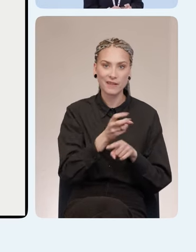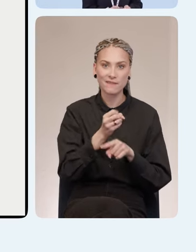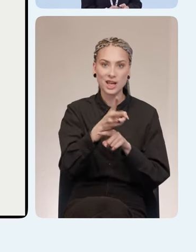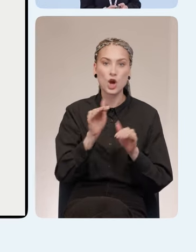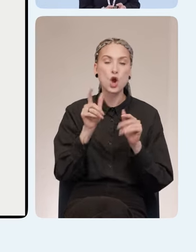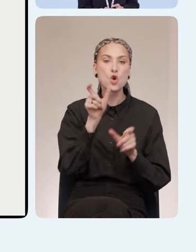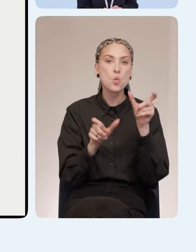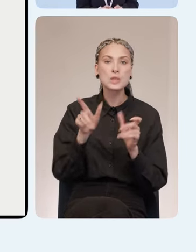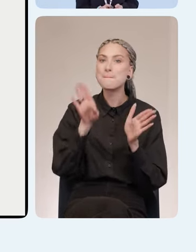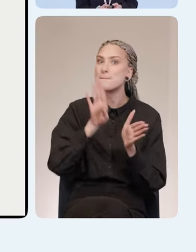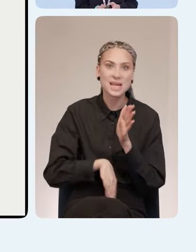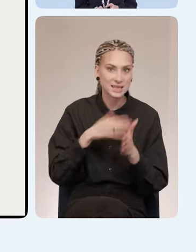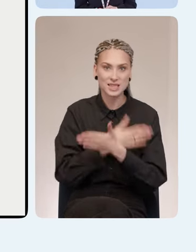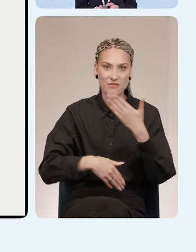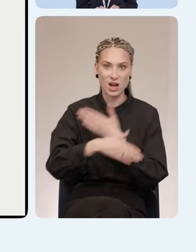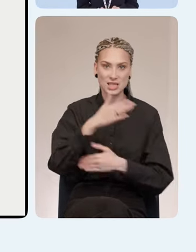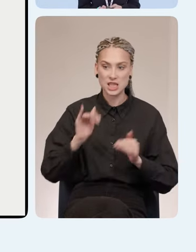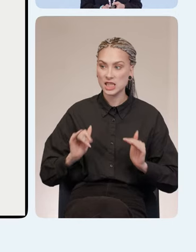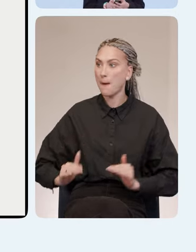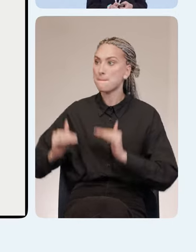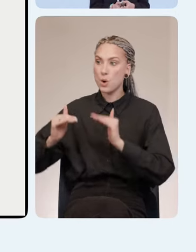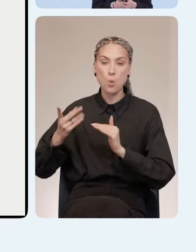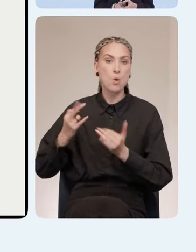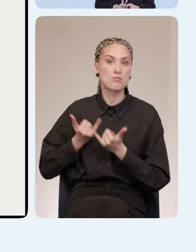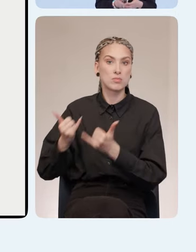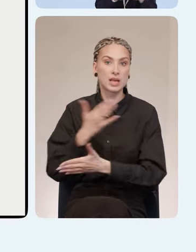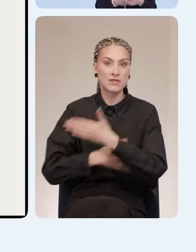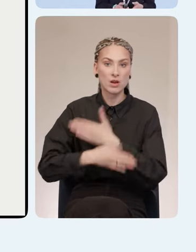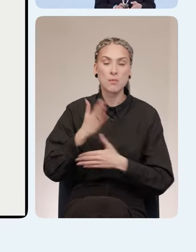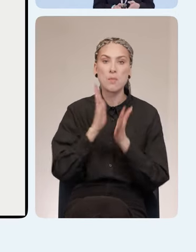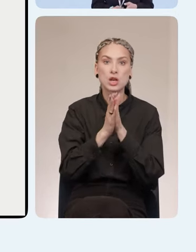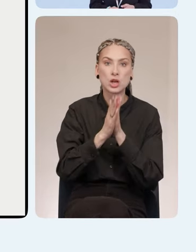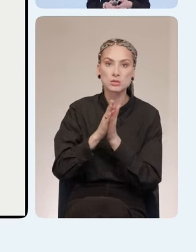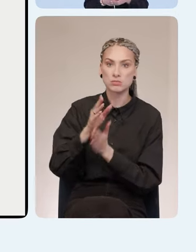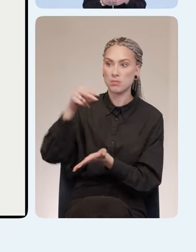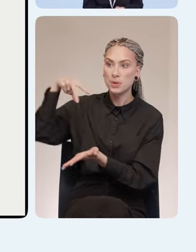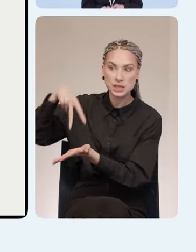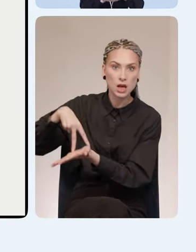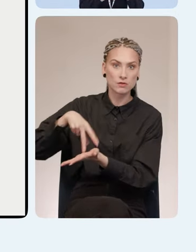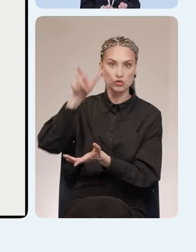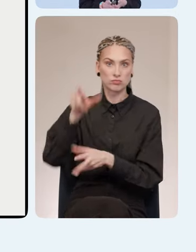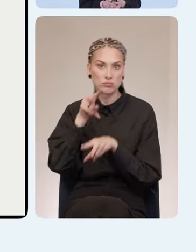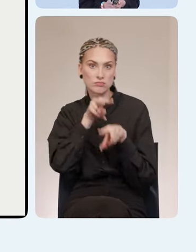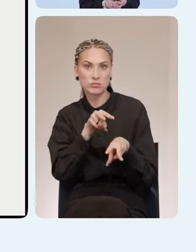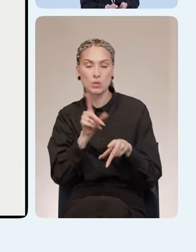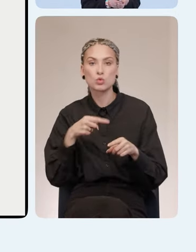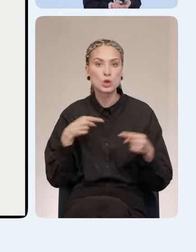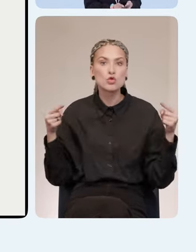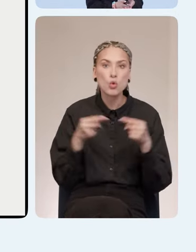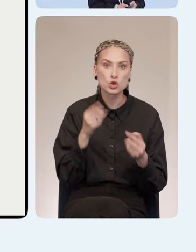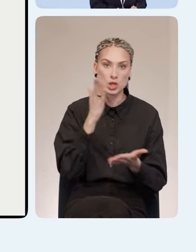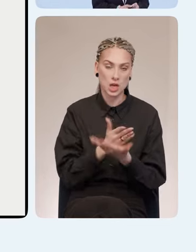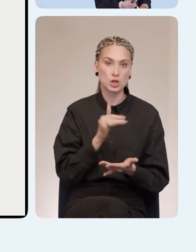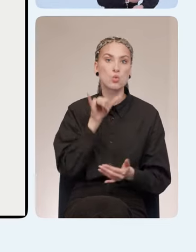без инвалидности. С подиума, пожалуйста, давайте поставим охранника. Потому что у нас точно есть гости на